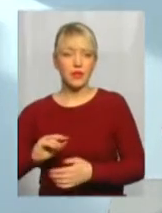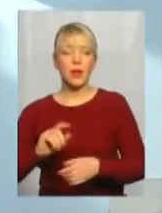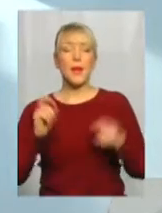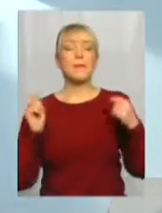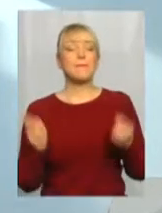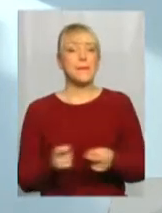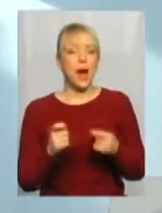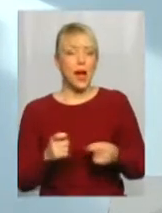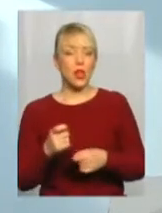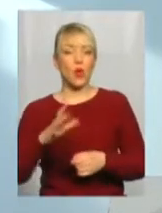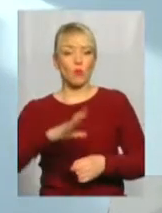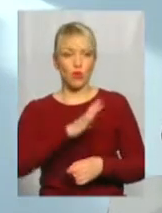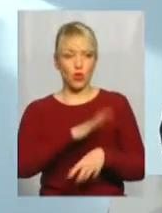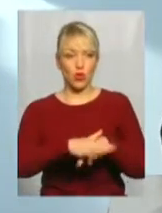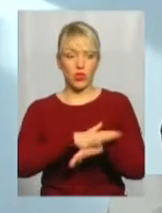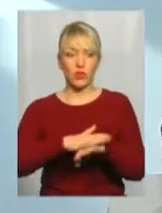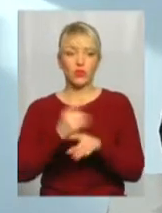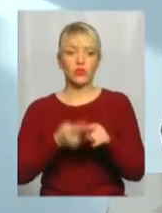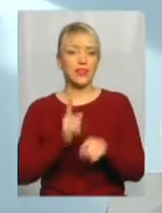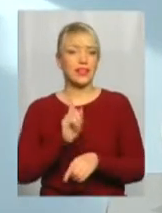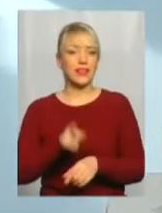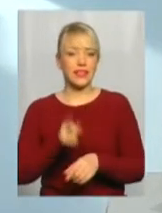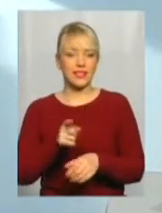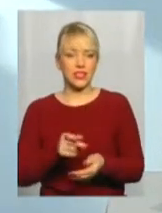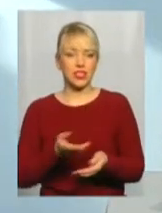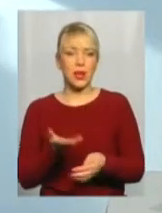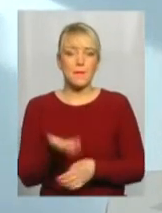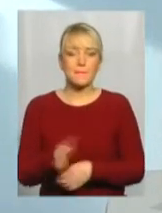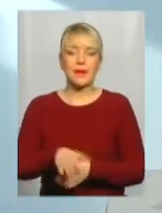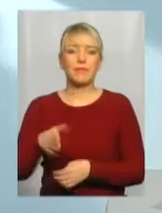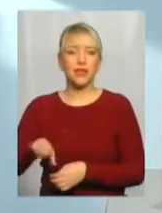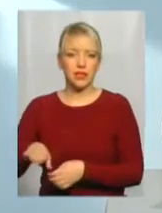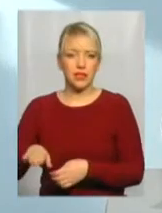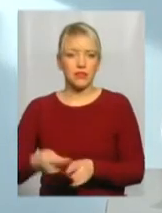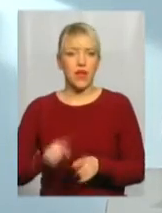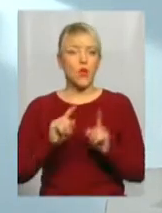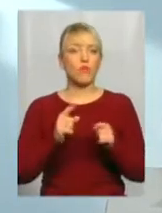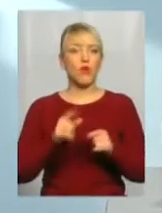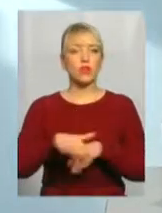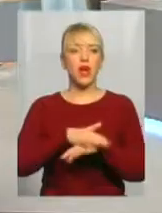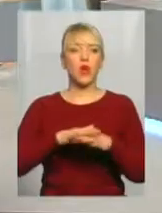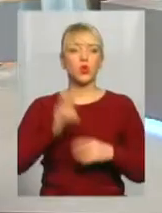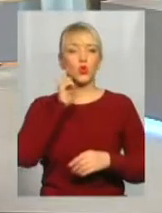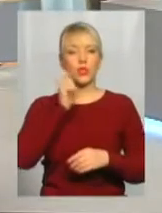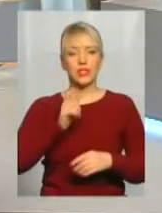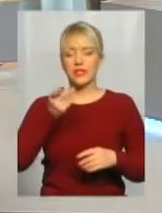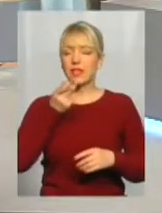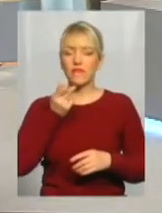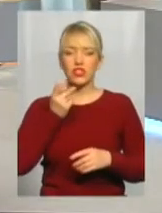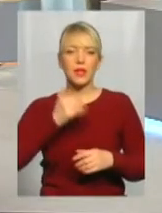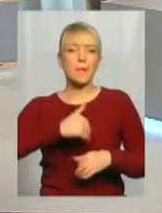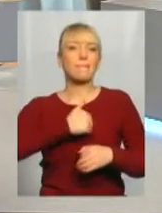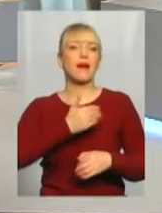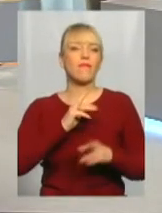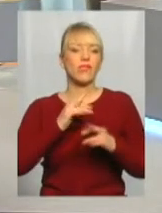народові тієї тисячі примірників Тарасового кобзаря, бо народ український завжди прагнув. І зараз, як